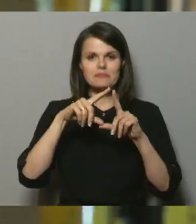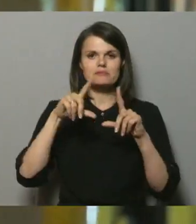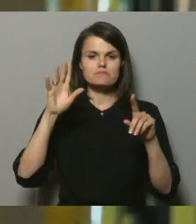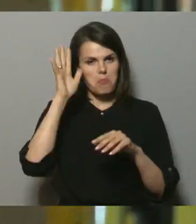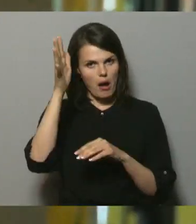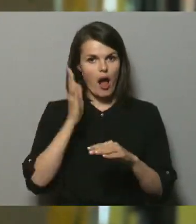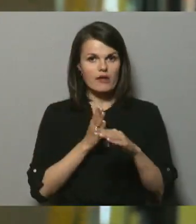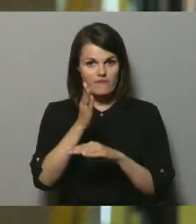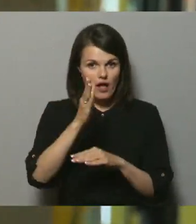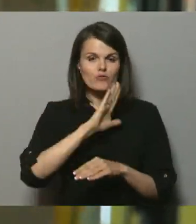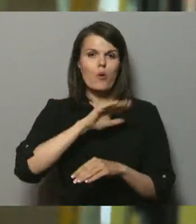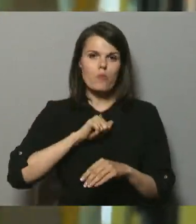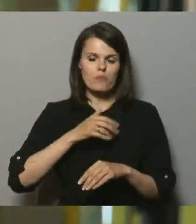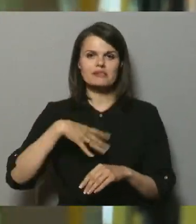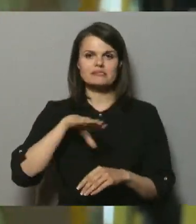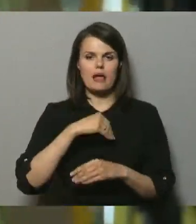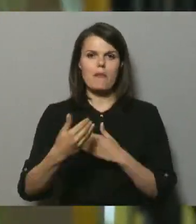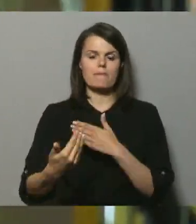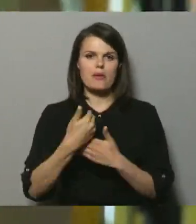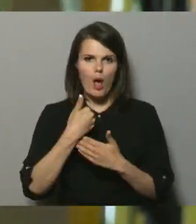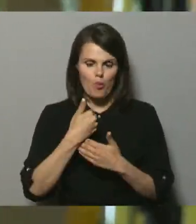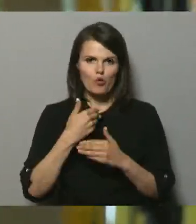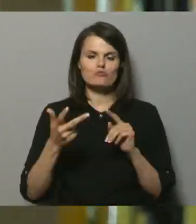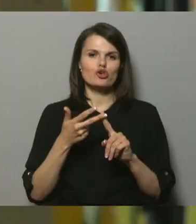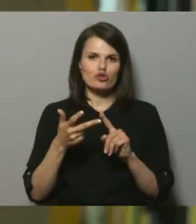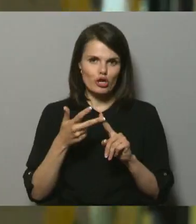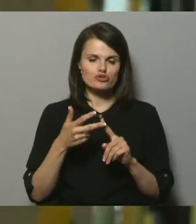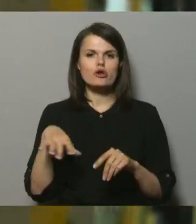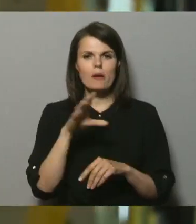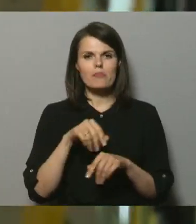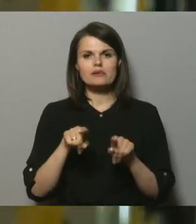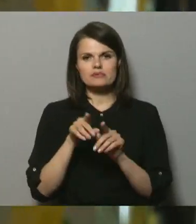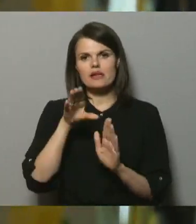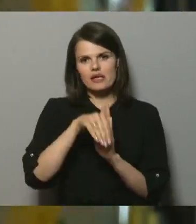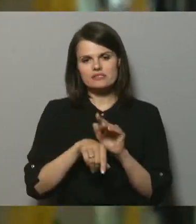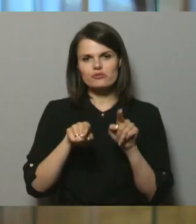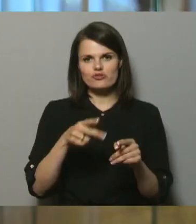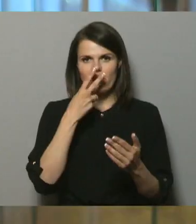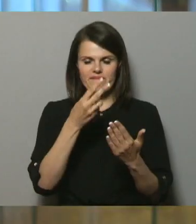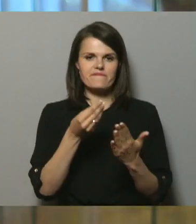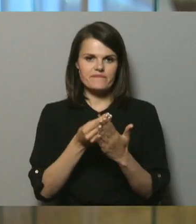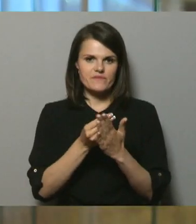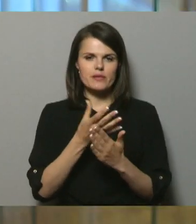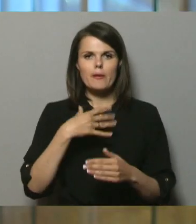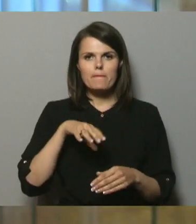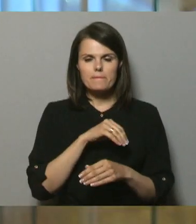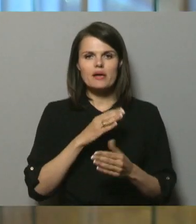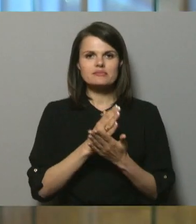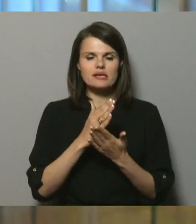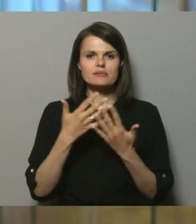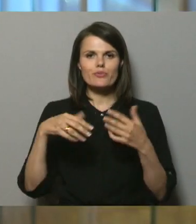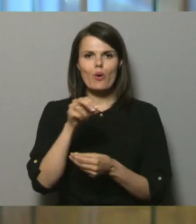šajā gadījumā mēs esam kā pirmie sanāk saņēmuši to informāciju, un, protams, mēs esam iesaistījuši jau uz tā vērtēšanā. Mēs jau esam, kā es jau minēju,